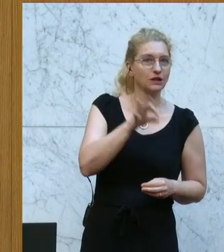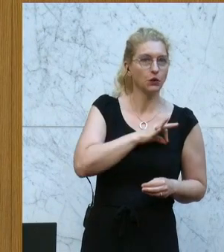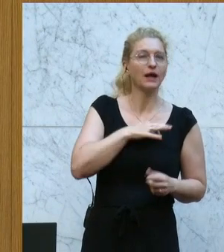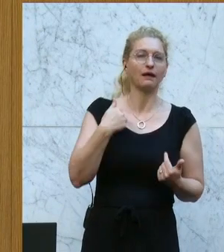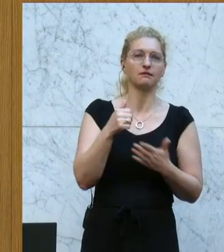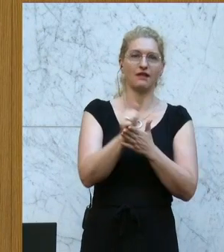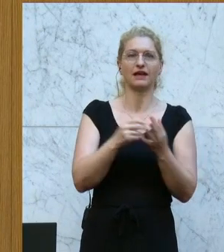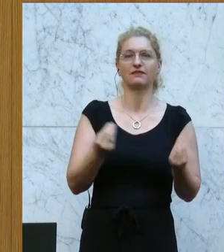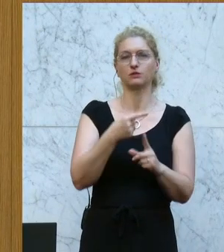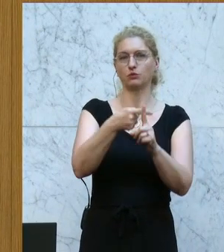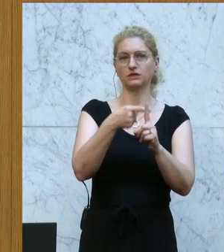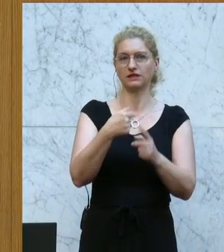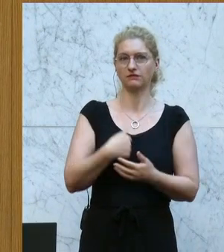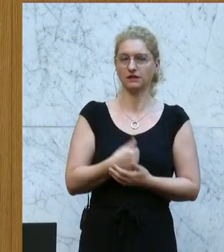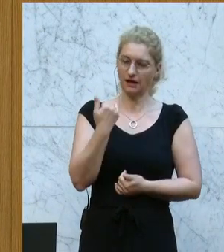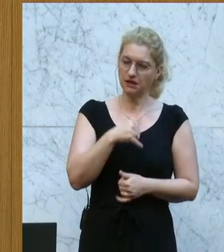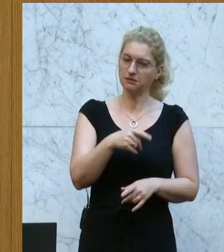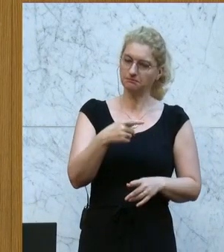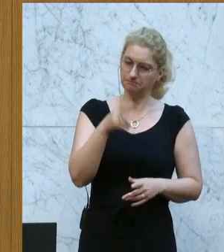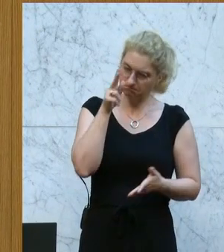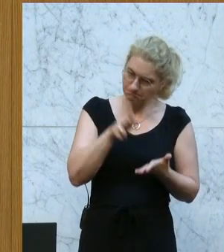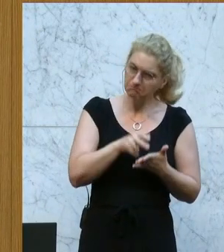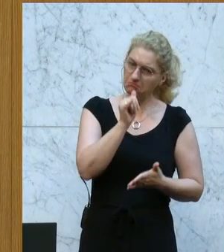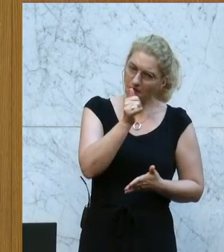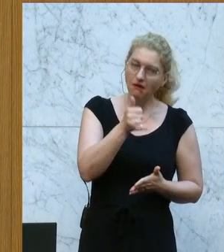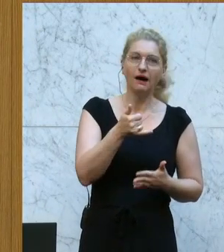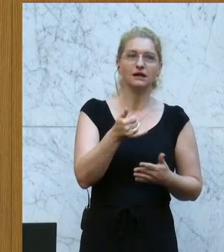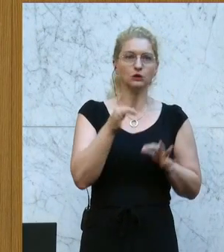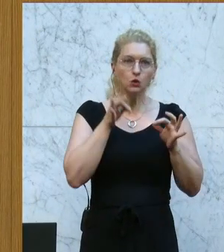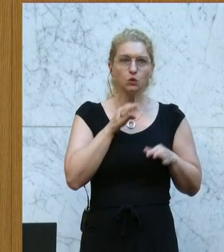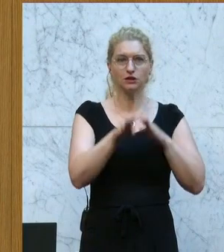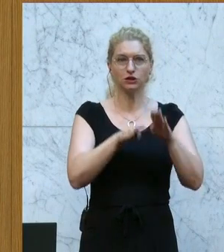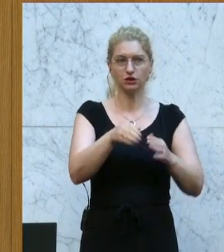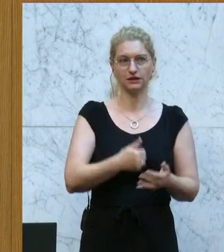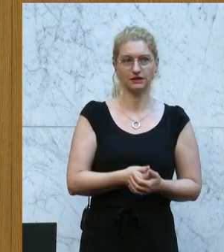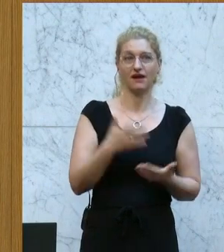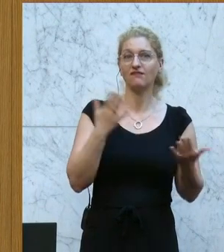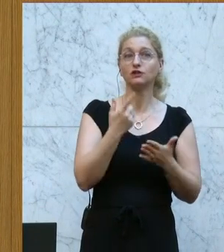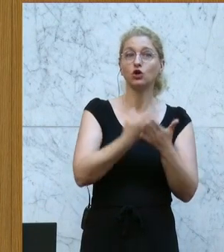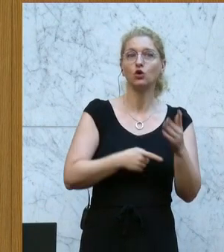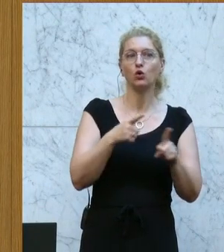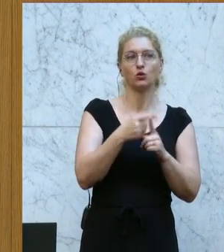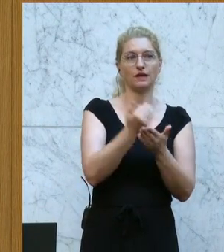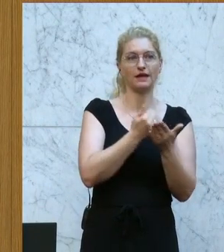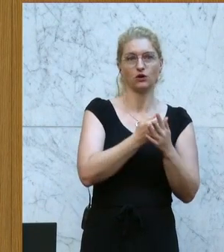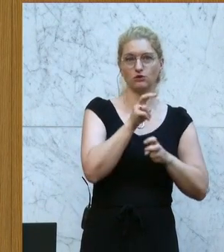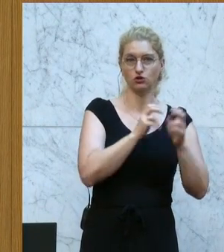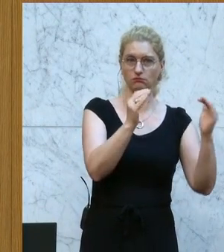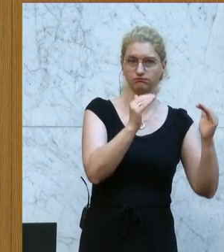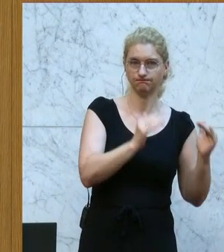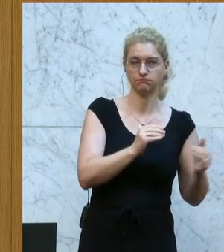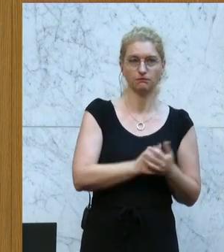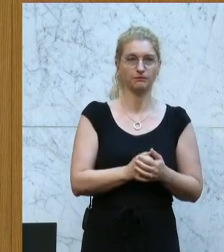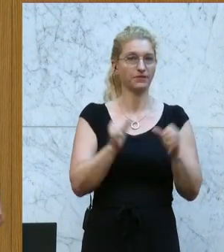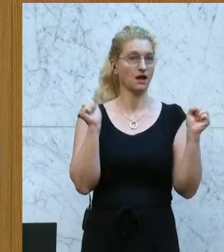dass schon gute Schritte getan wurden, nämlich die Senkung der Lohn- und Einkommensteuer, die Abschaffung der